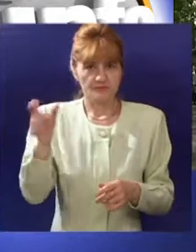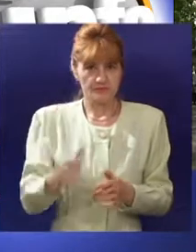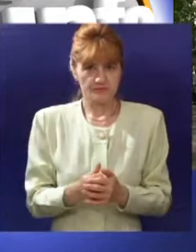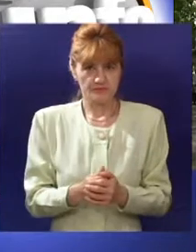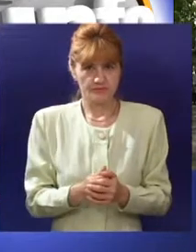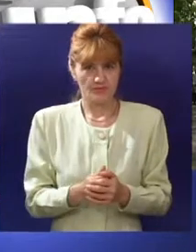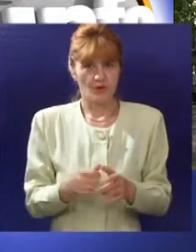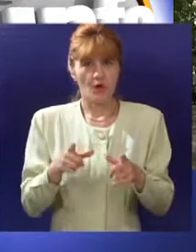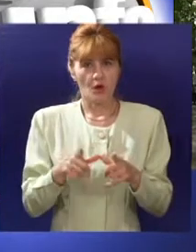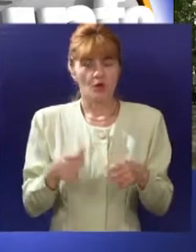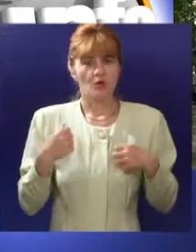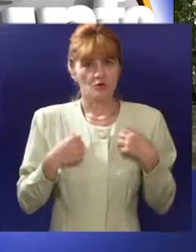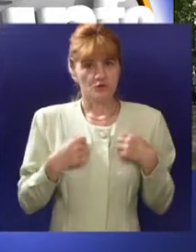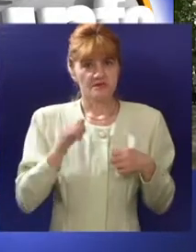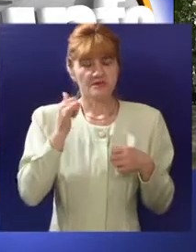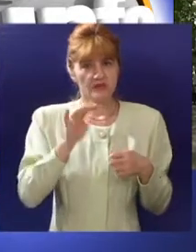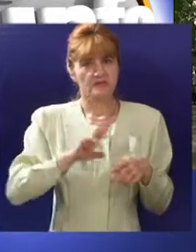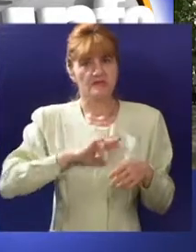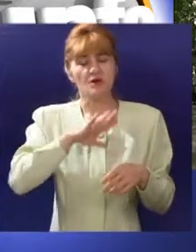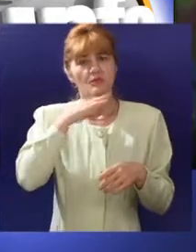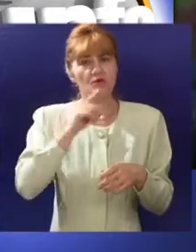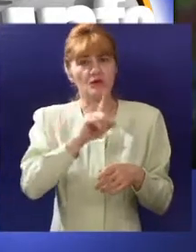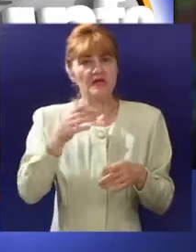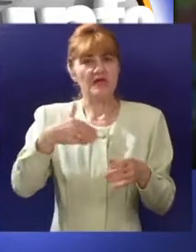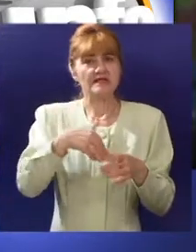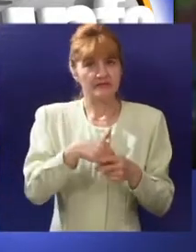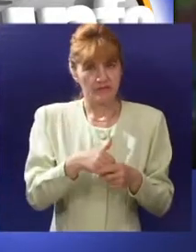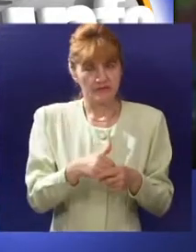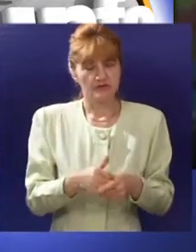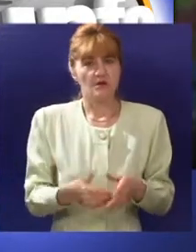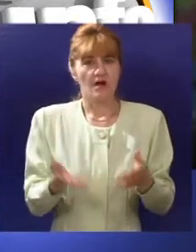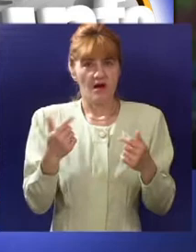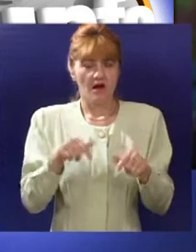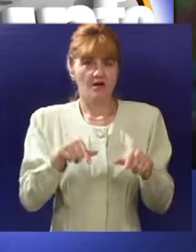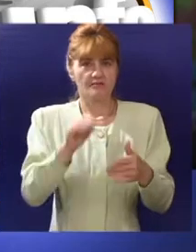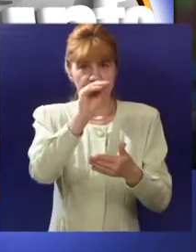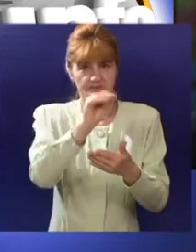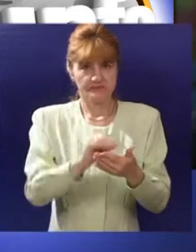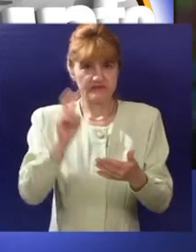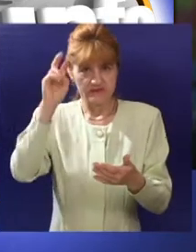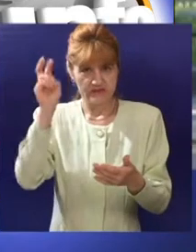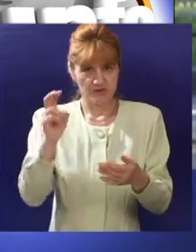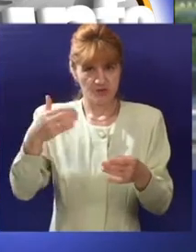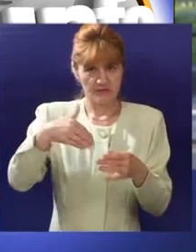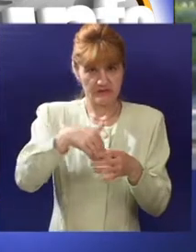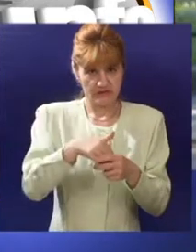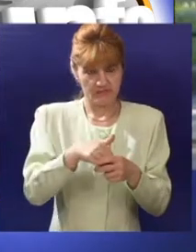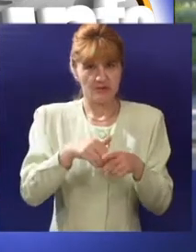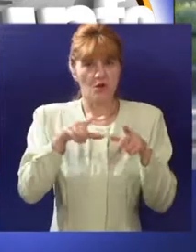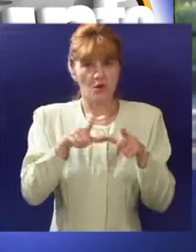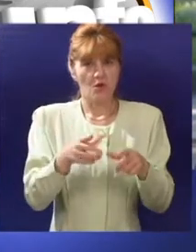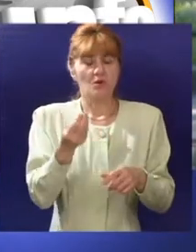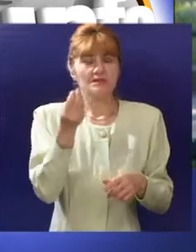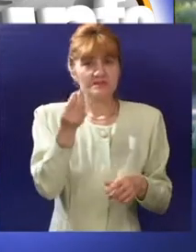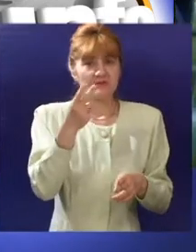Nezaposlenost u Subotici je na manjem prosečnom nivou nego što je to slučaj na nivou Srbije. Po podacima Republičke nacionalne službe za zapošljavanje,